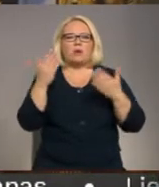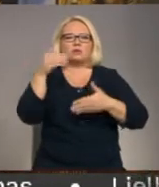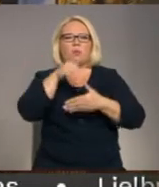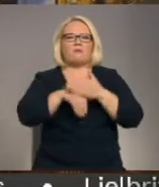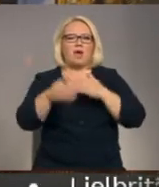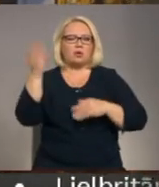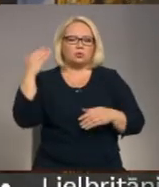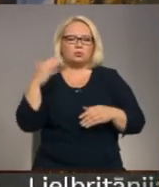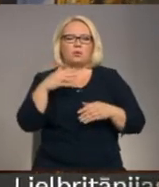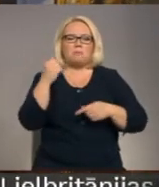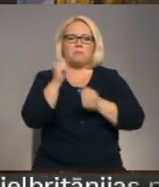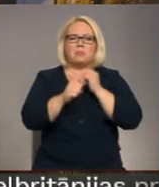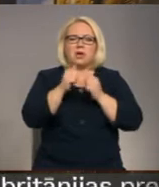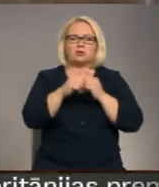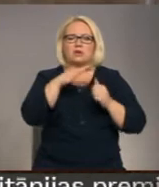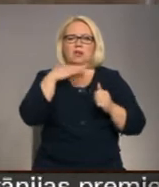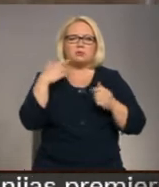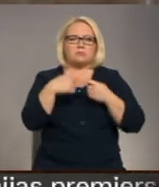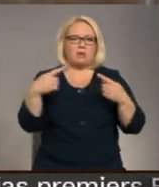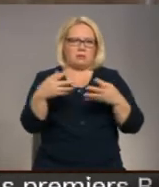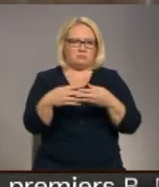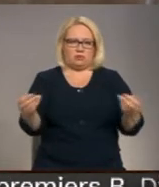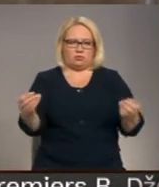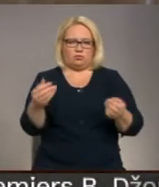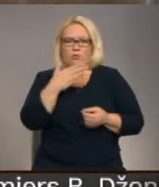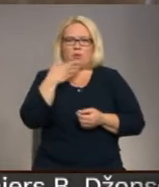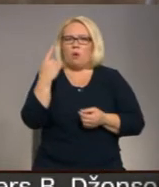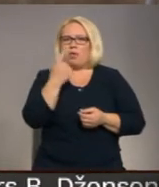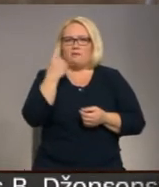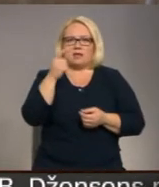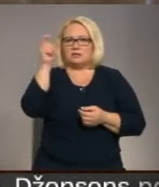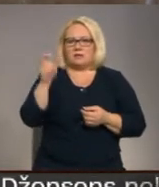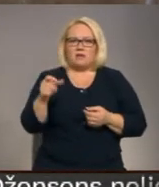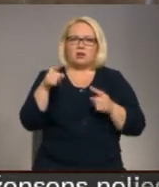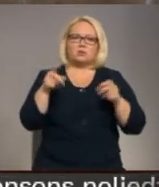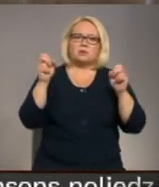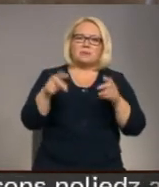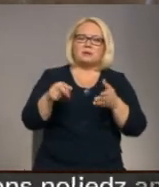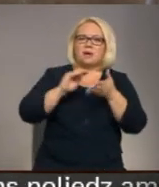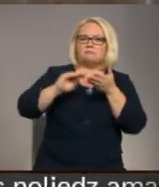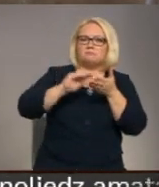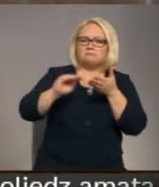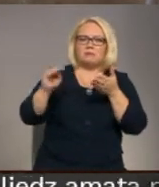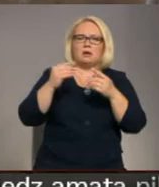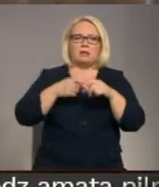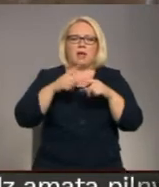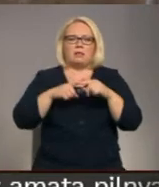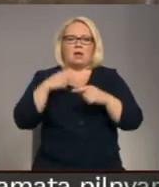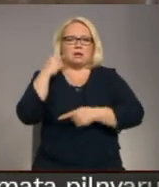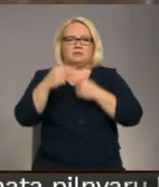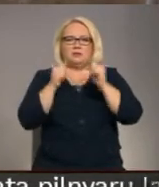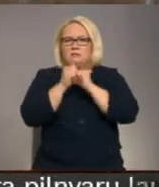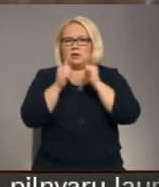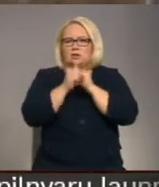daudzi materiālu aiziet kaut kur pazūšanā. Ja nav neviena, kas par to kaut kā speciāli sāk interesēties, tad viņai es vien